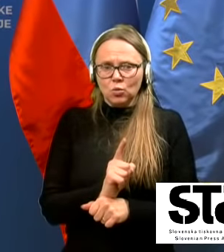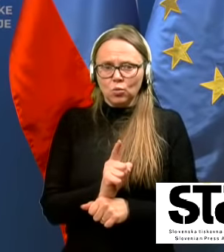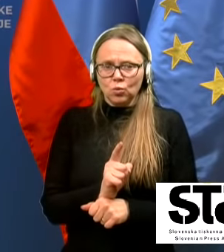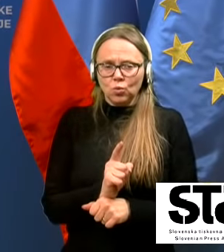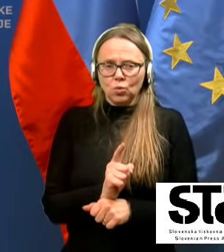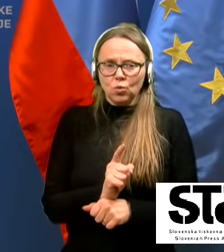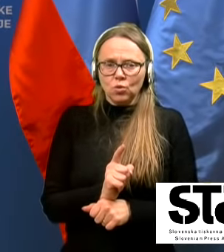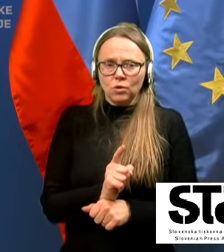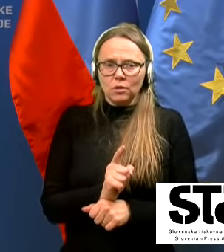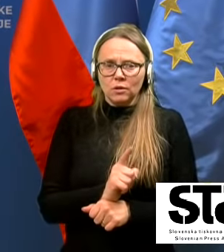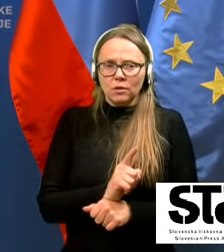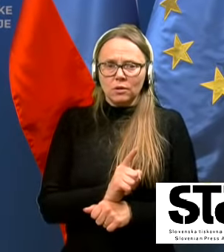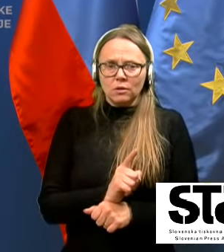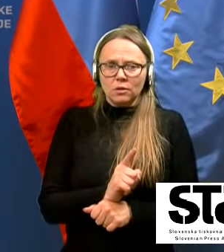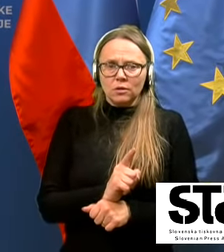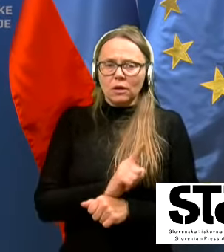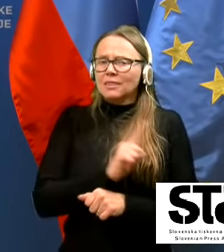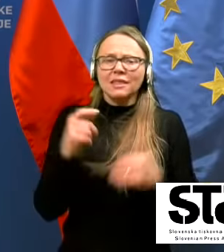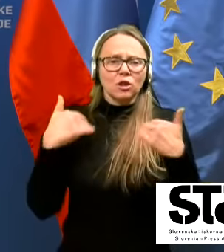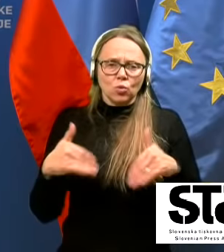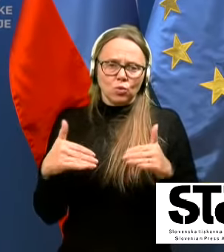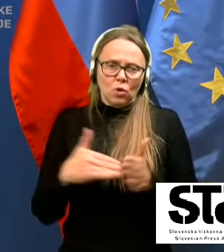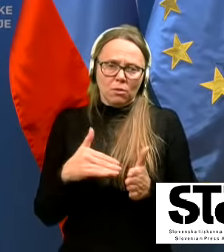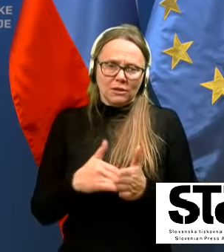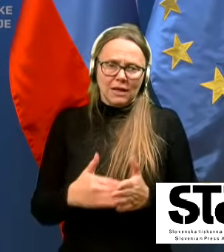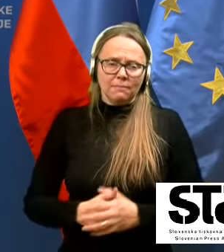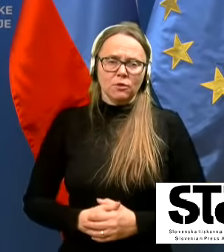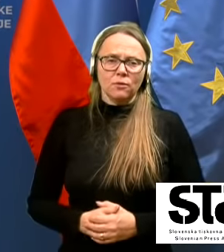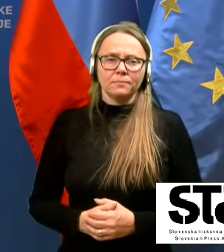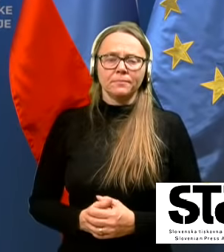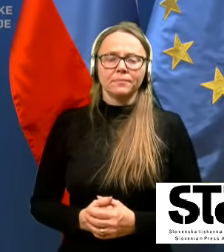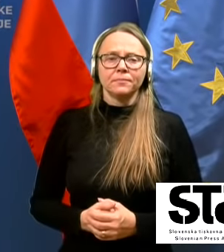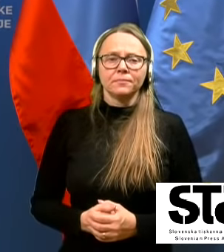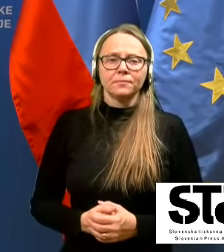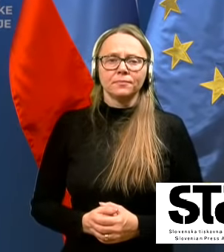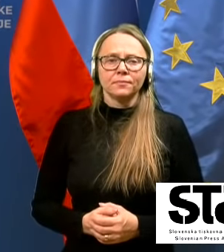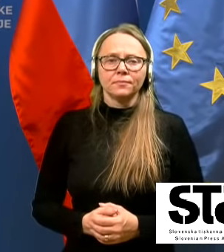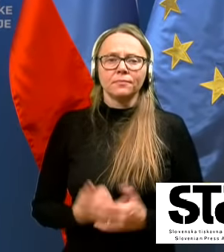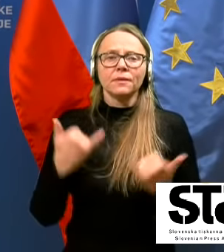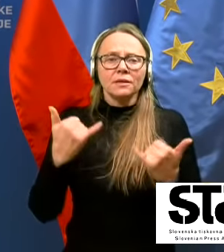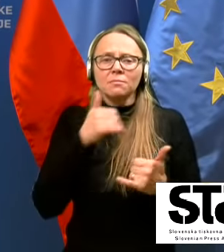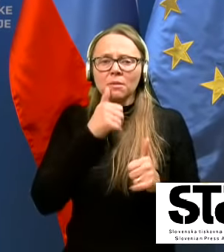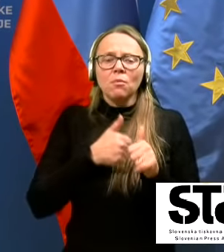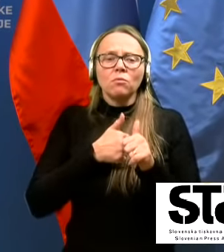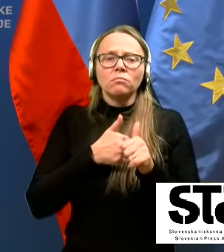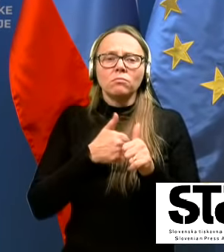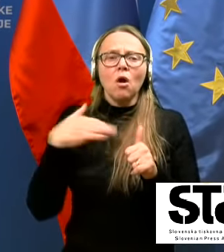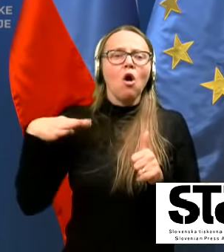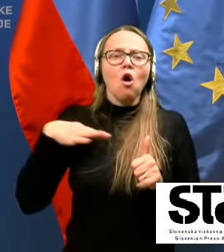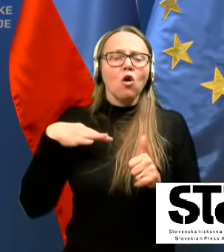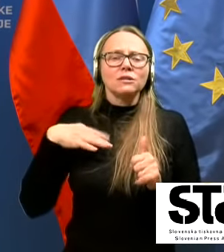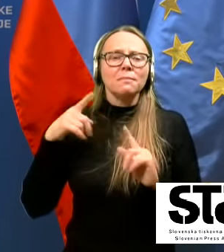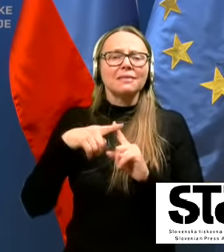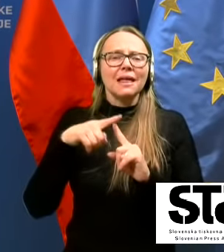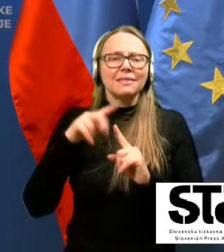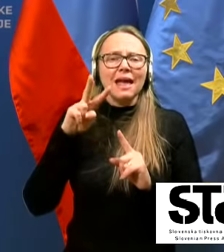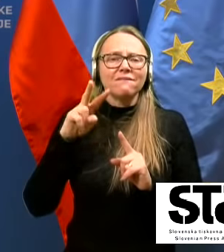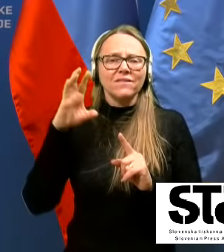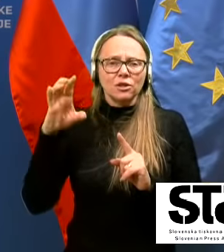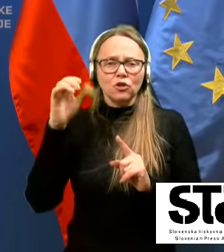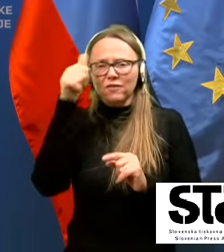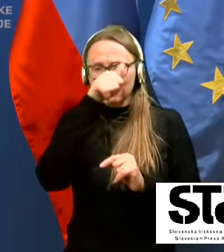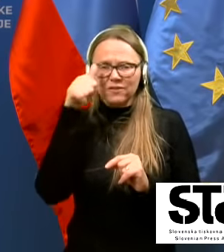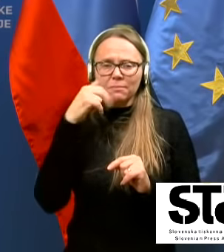ni nujno potrebno. Sledila bo gospata Deja Vrtovec v imenu Slovenske